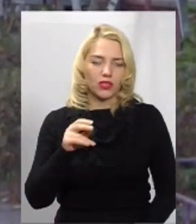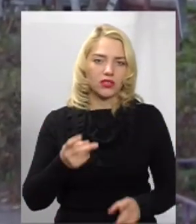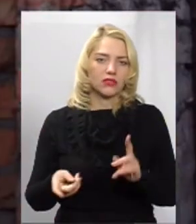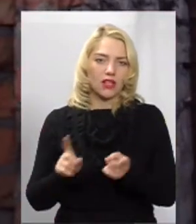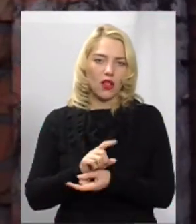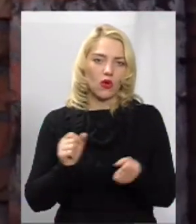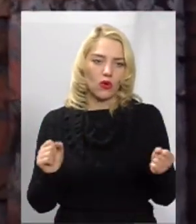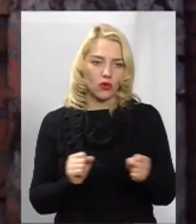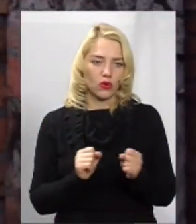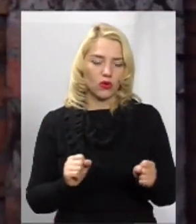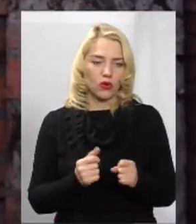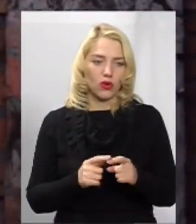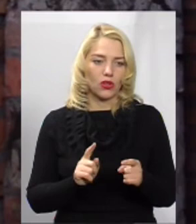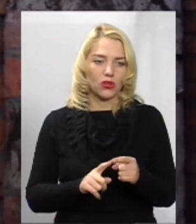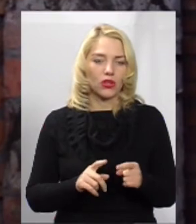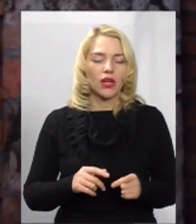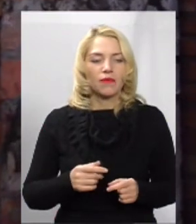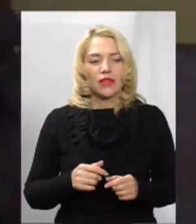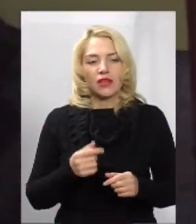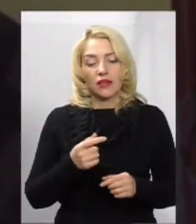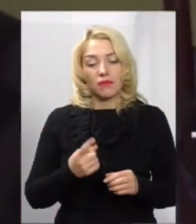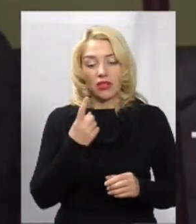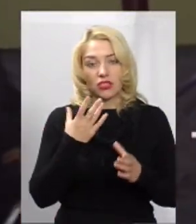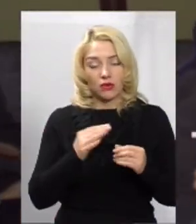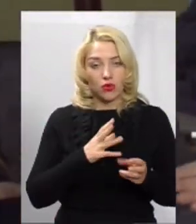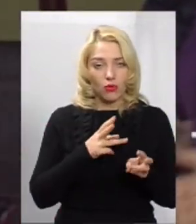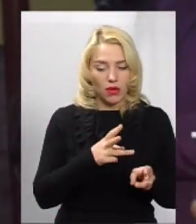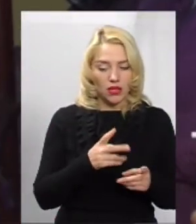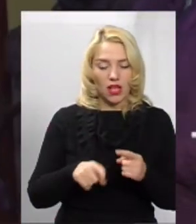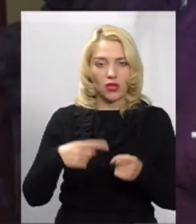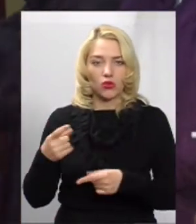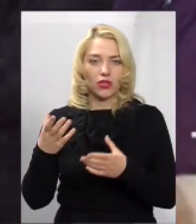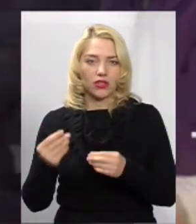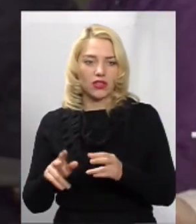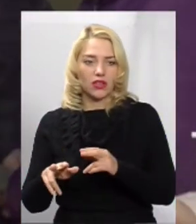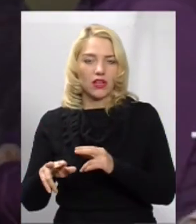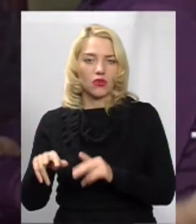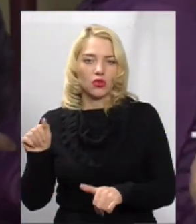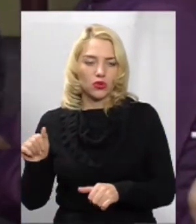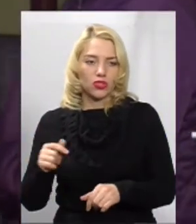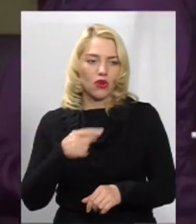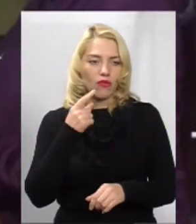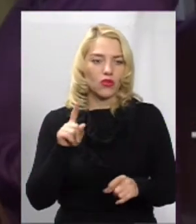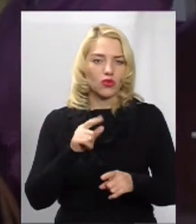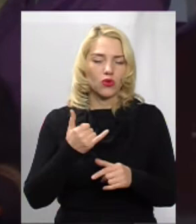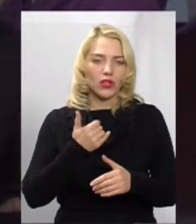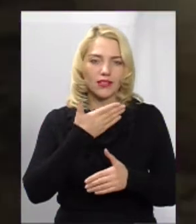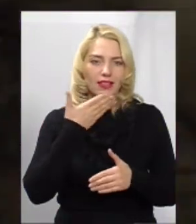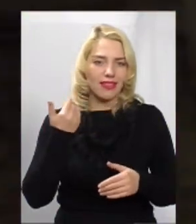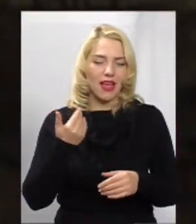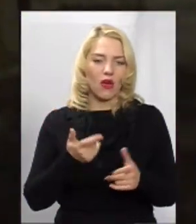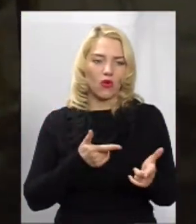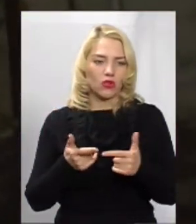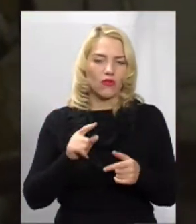жовтня будинок опалювали. Наступного дня опалення вимкнули. Запалили, відключили, тому що каже, що у нас не готово. У нас тече, як вінті.